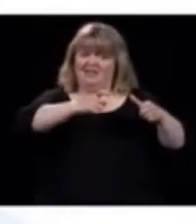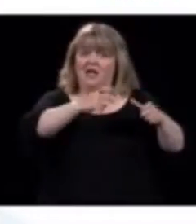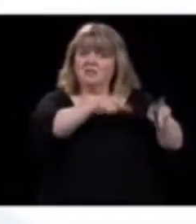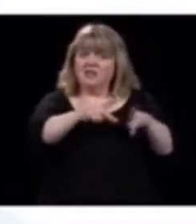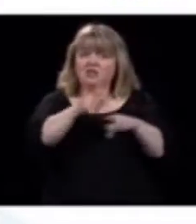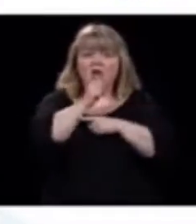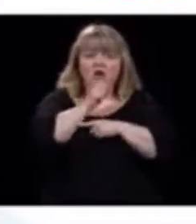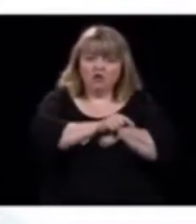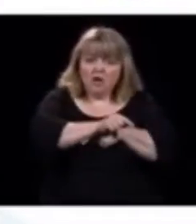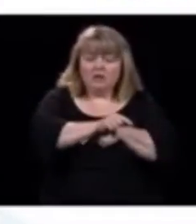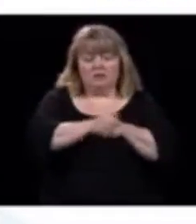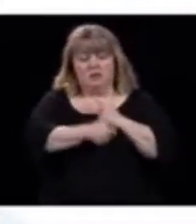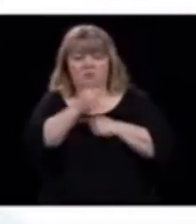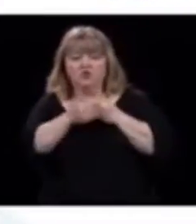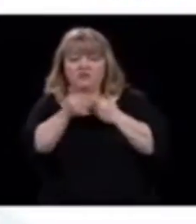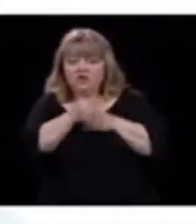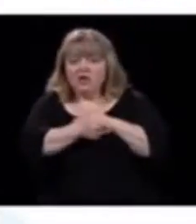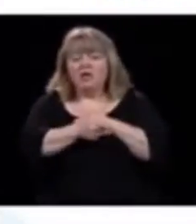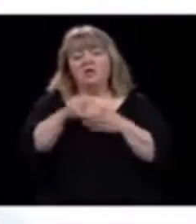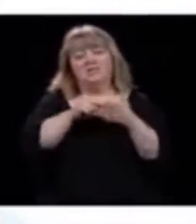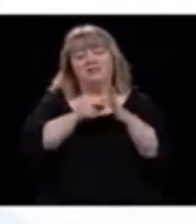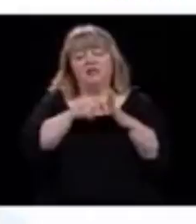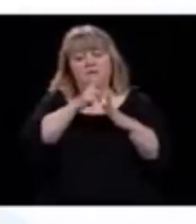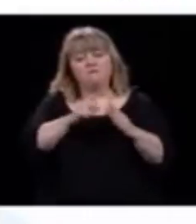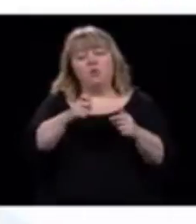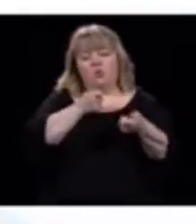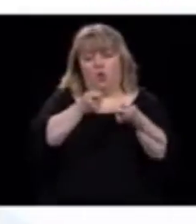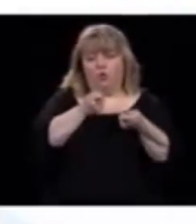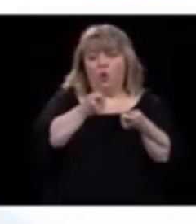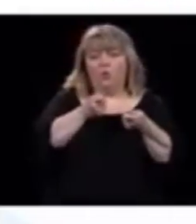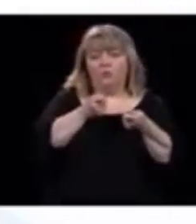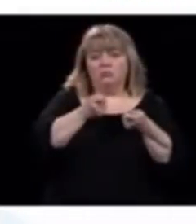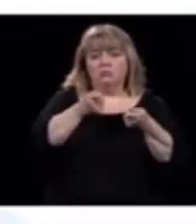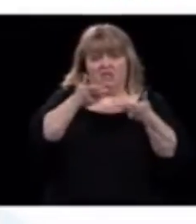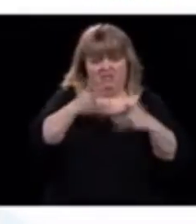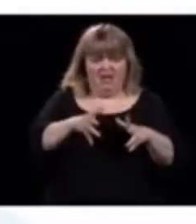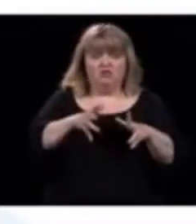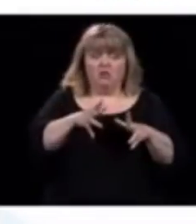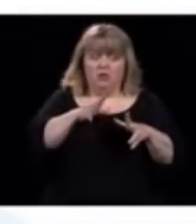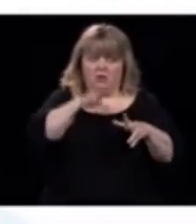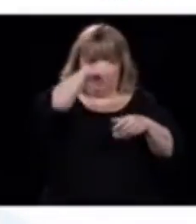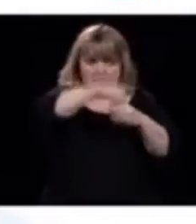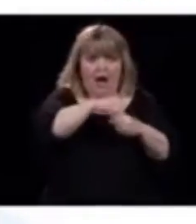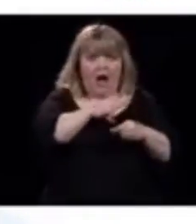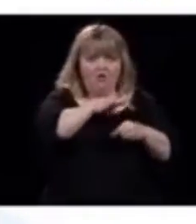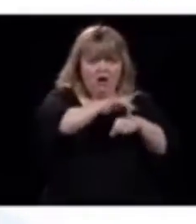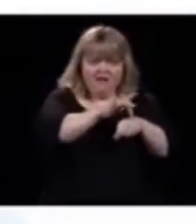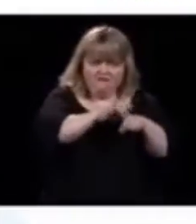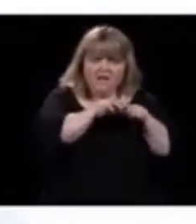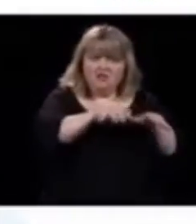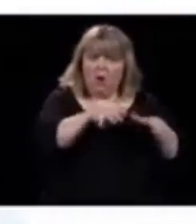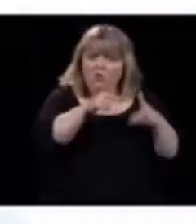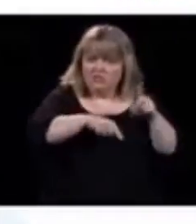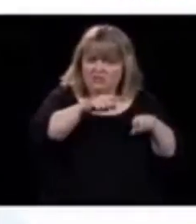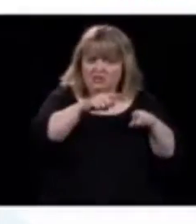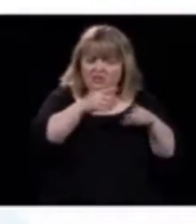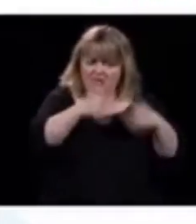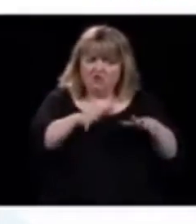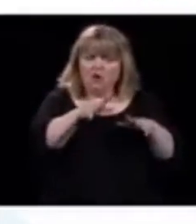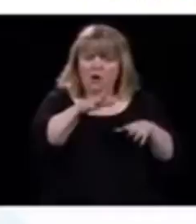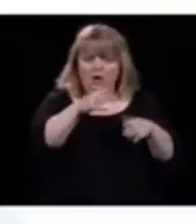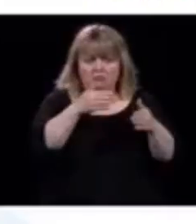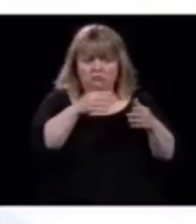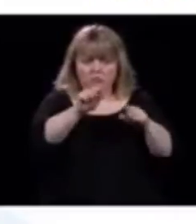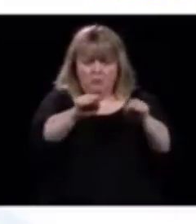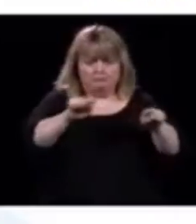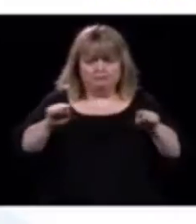âgées. Oui, il y en a un certain nombre, déjà, qui ont des personnes infectées. On prend les mesures. Avec